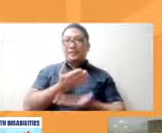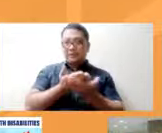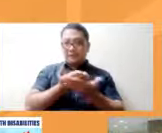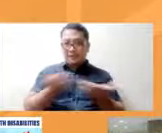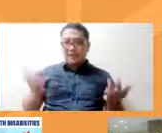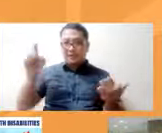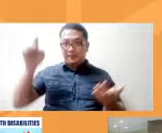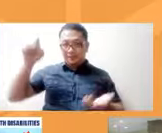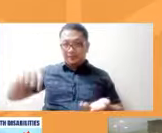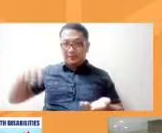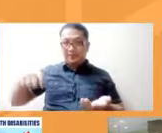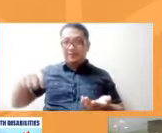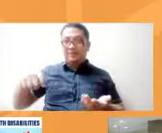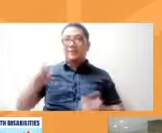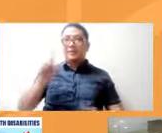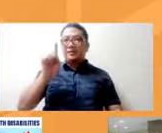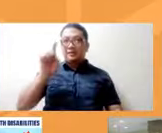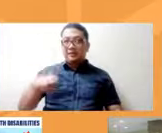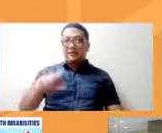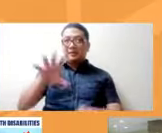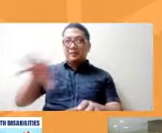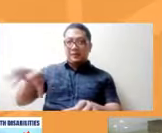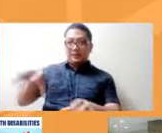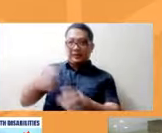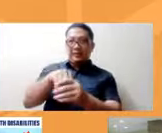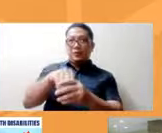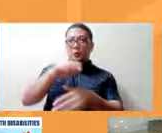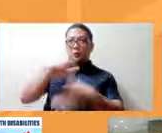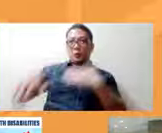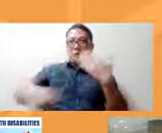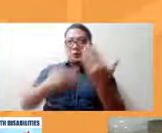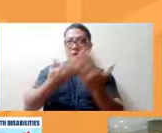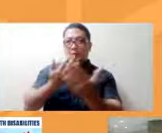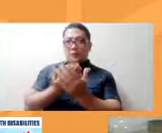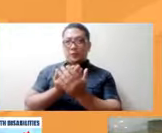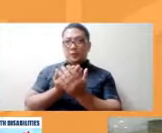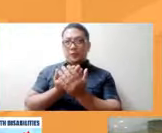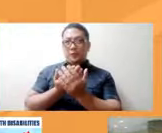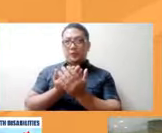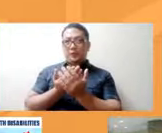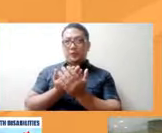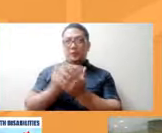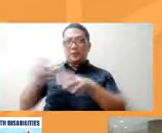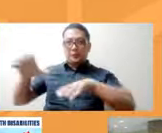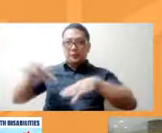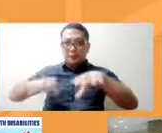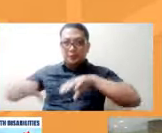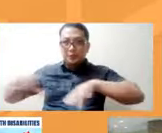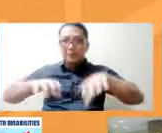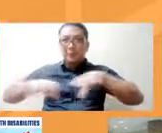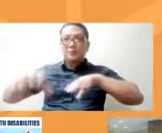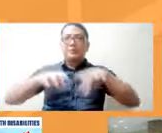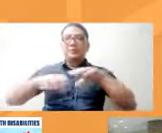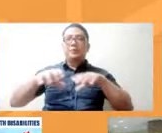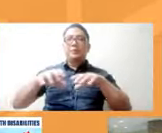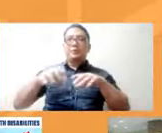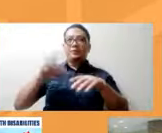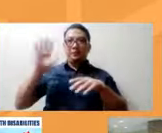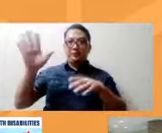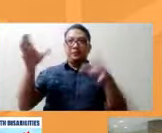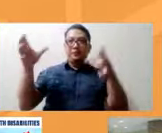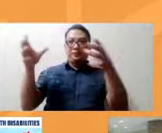ay isama sa lahat ng mga aktibidades ng isang